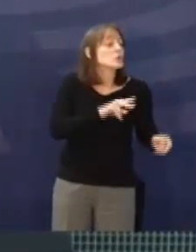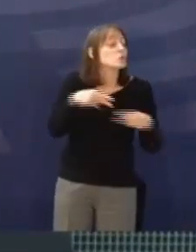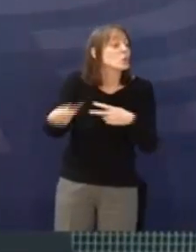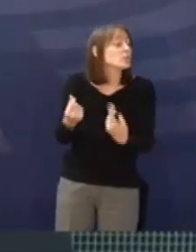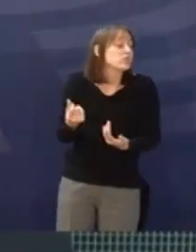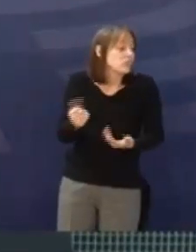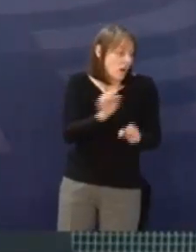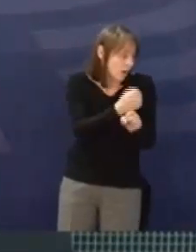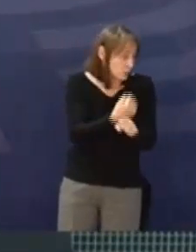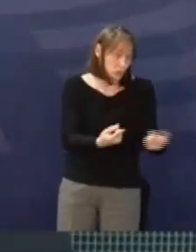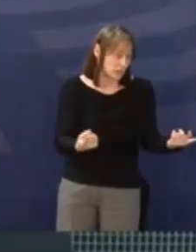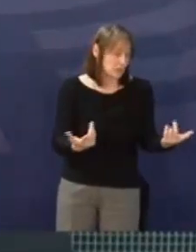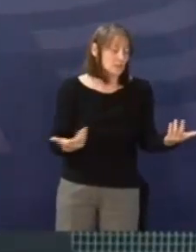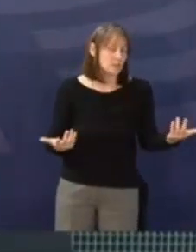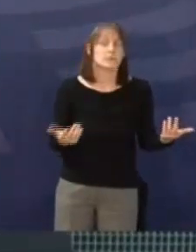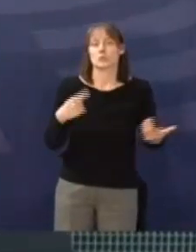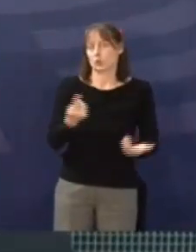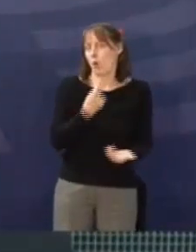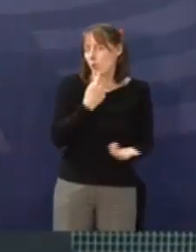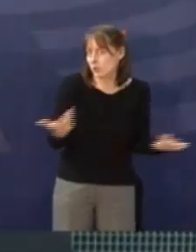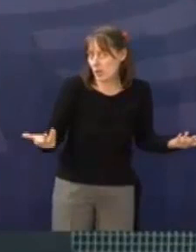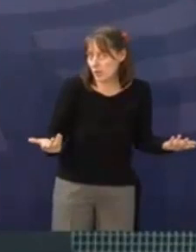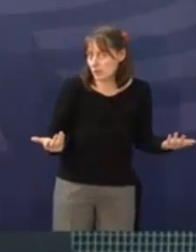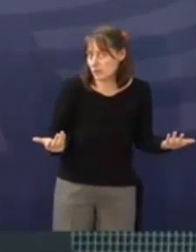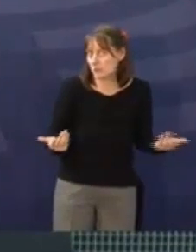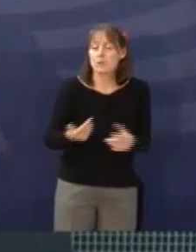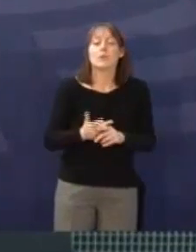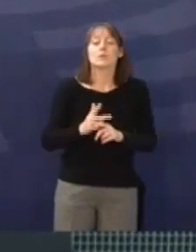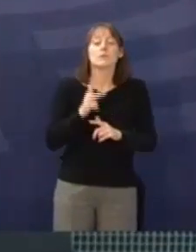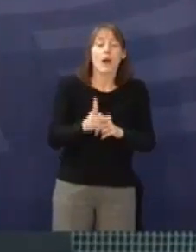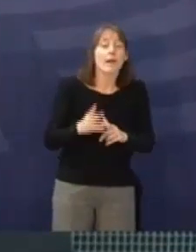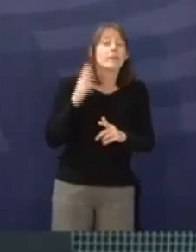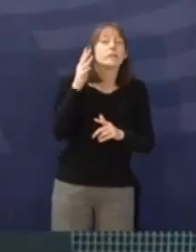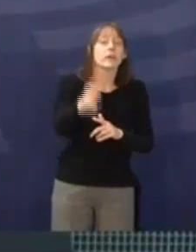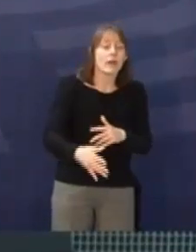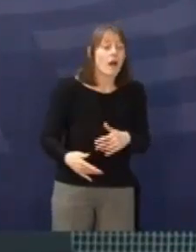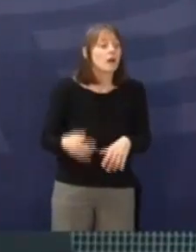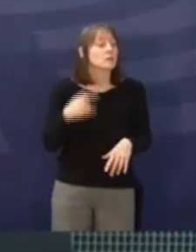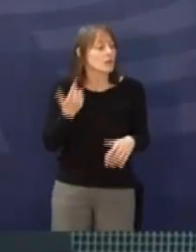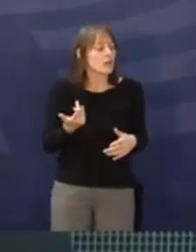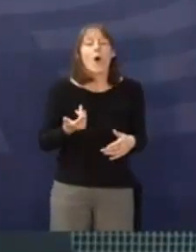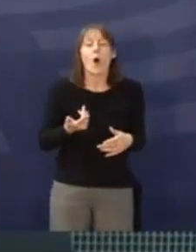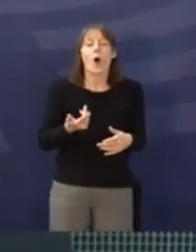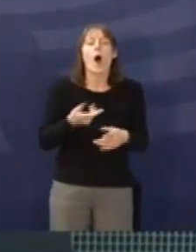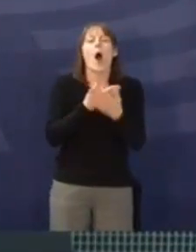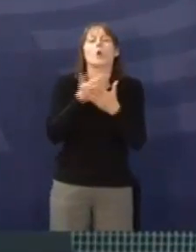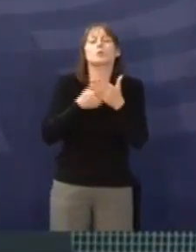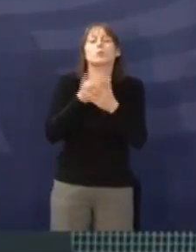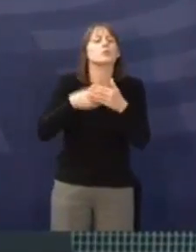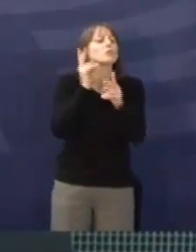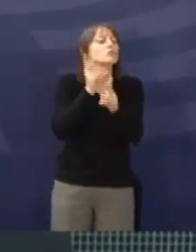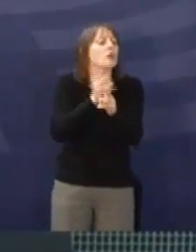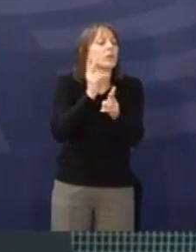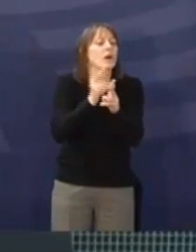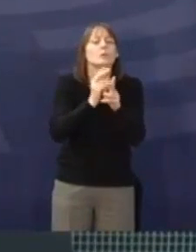Ansage. In drei oder vier Jahren wird man dann zu den Gewerkschaften sagen, wir müssen jetzt die Ausbildungsstandards senken, sonst bekommen wir keine